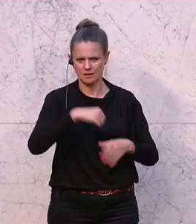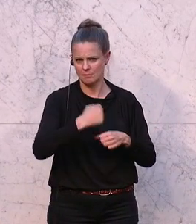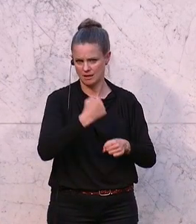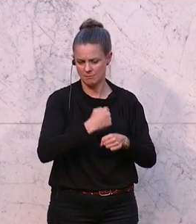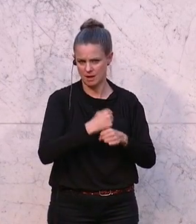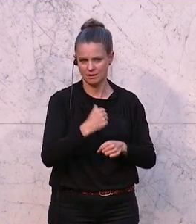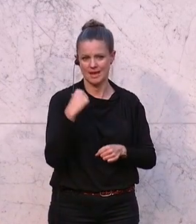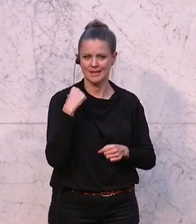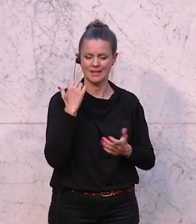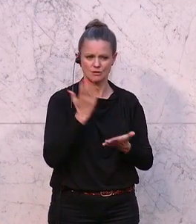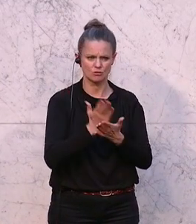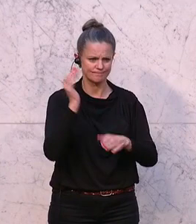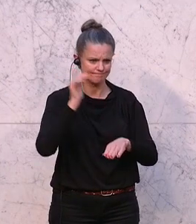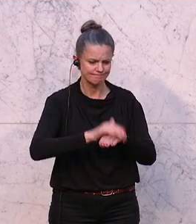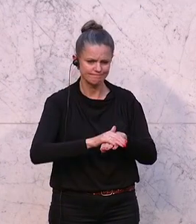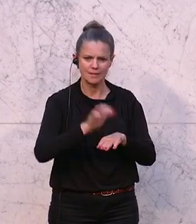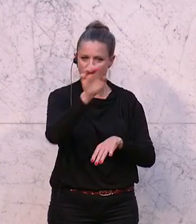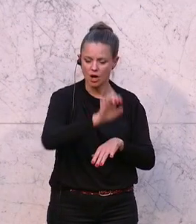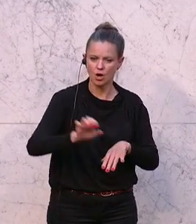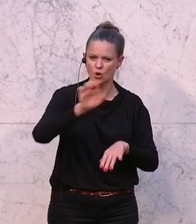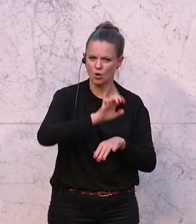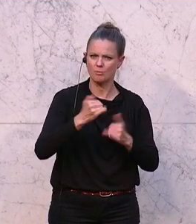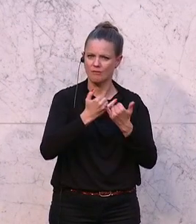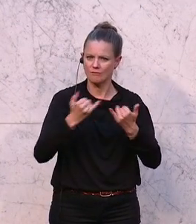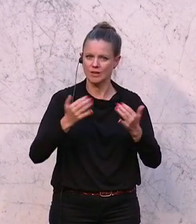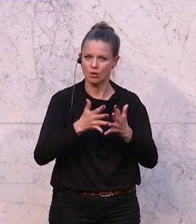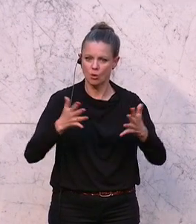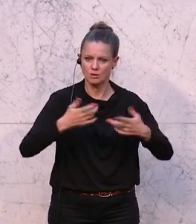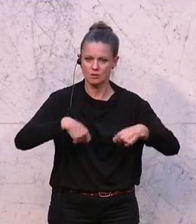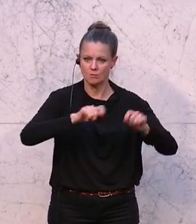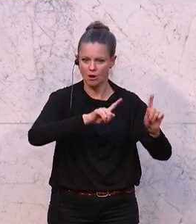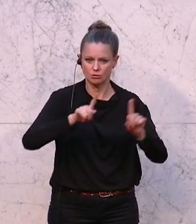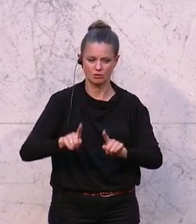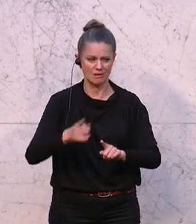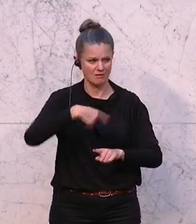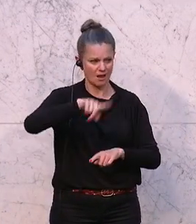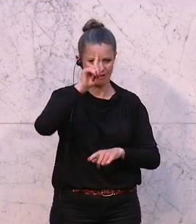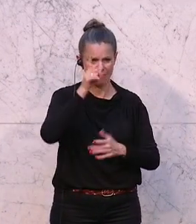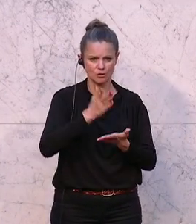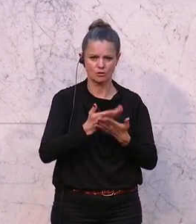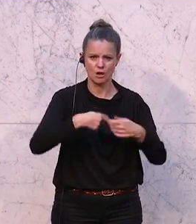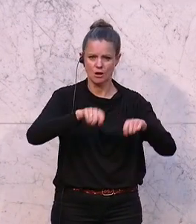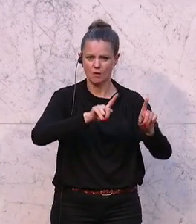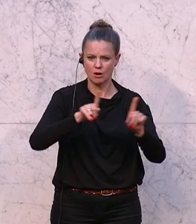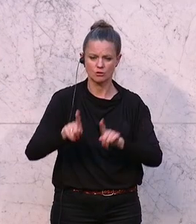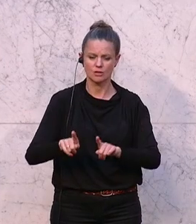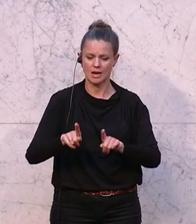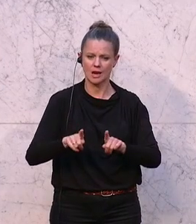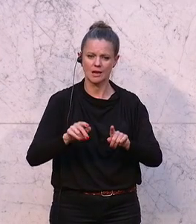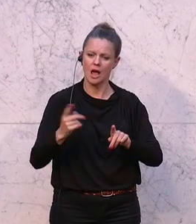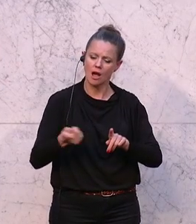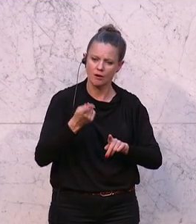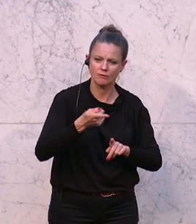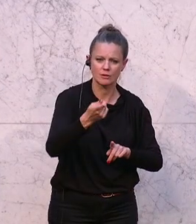haben gestern schon festgestellt, dass Europa wie eine große Baustelle ist. Es ist uns allen bewusst, diese Baustelle muss permanent